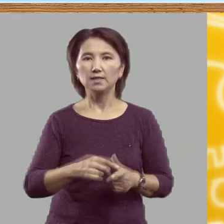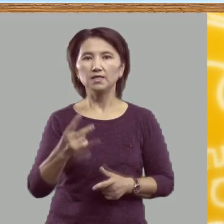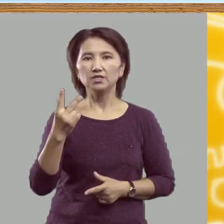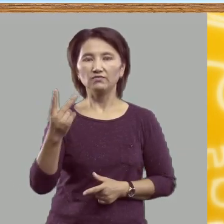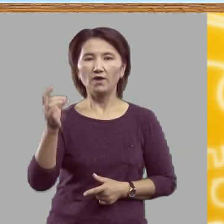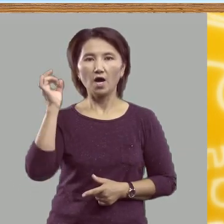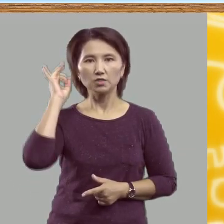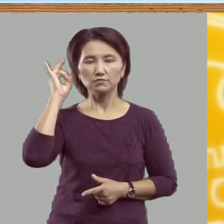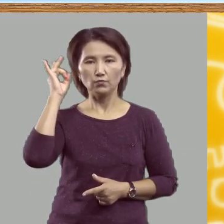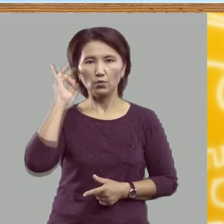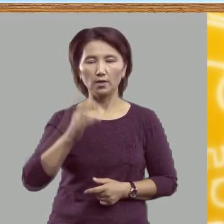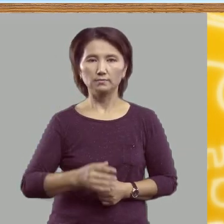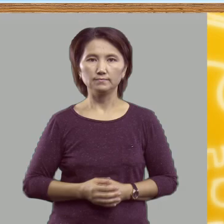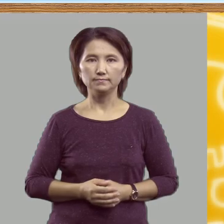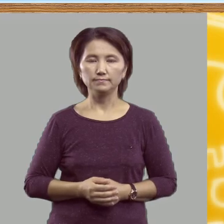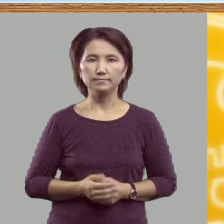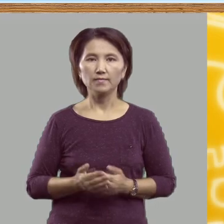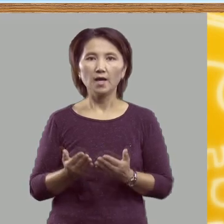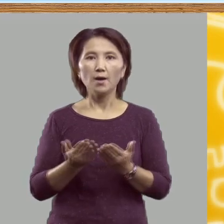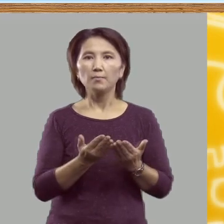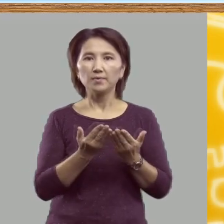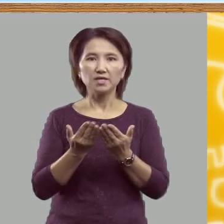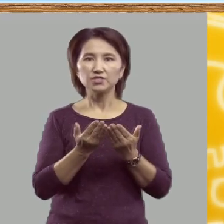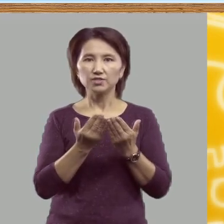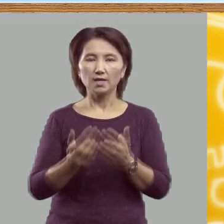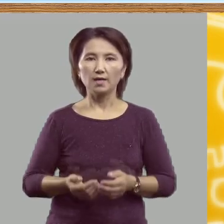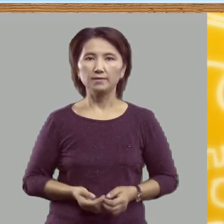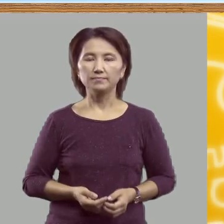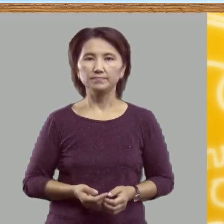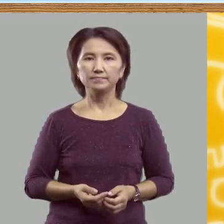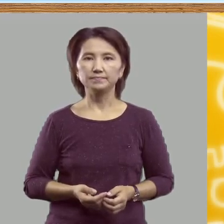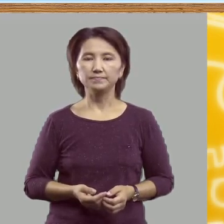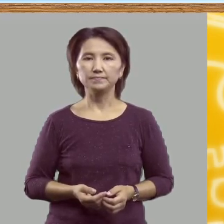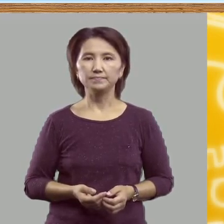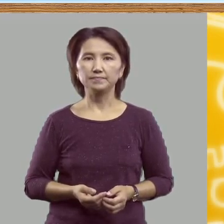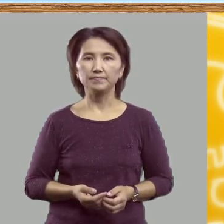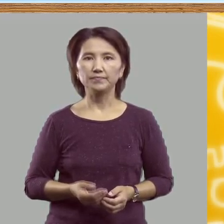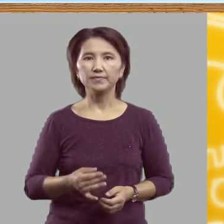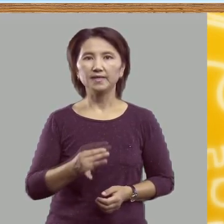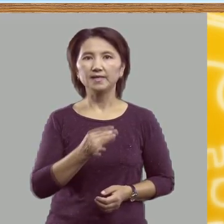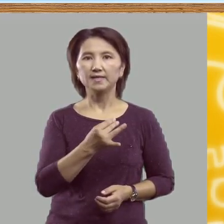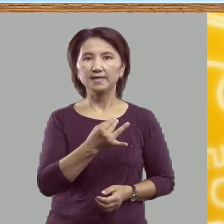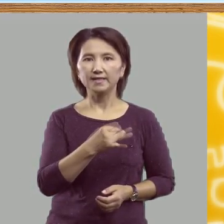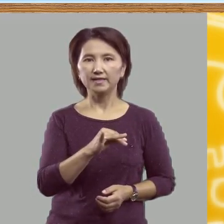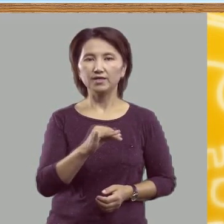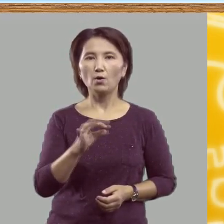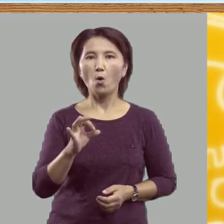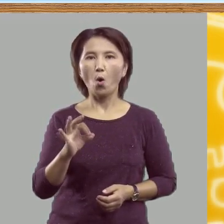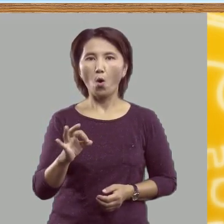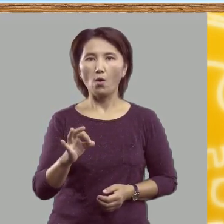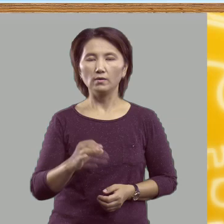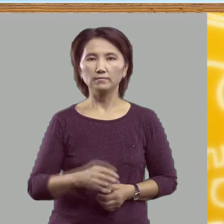звука. Прочитаем. ИЙ, О.